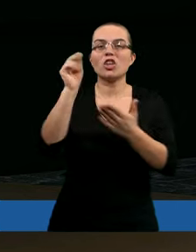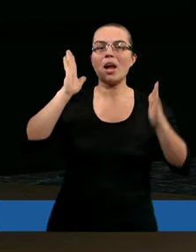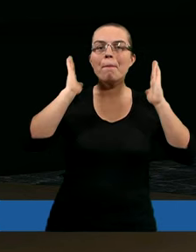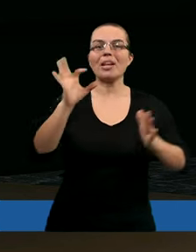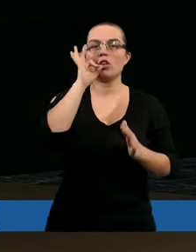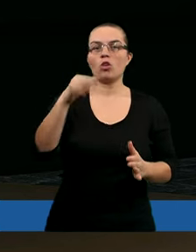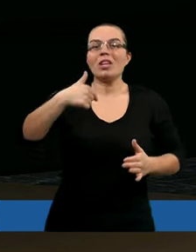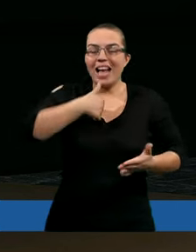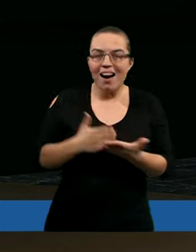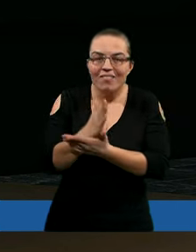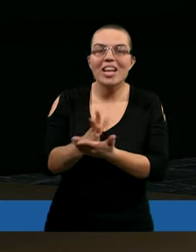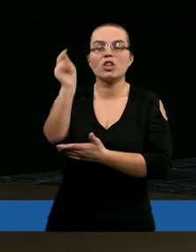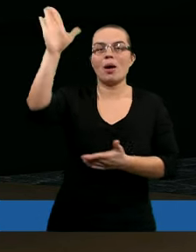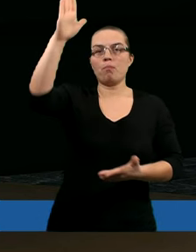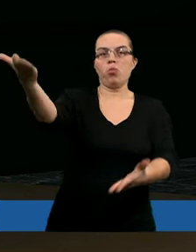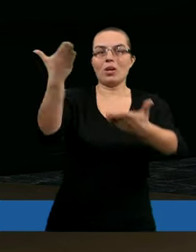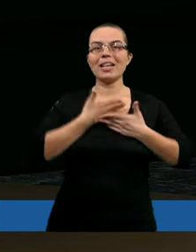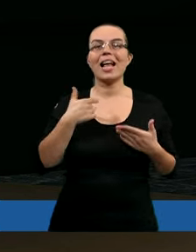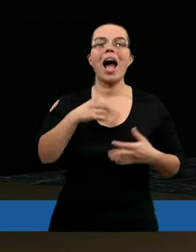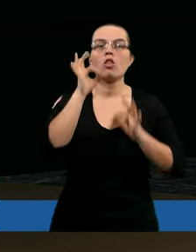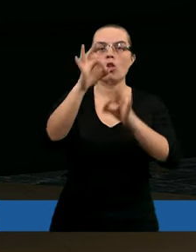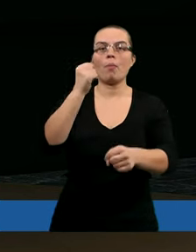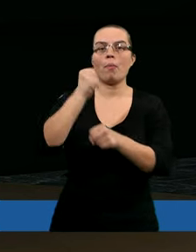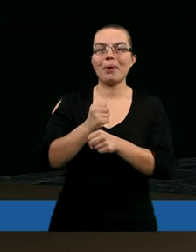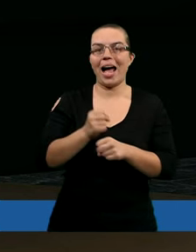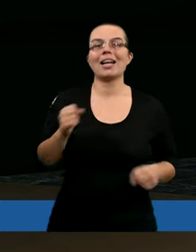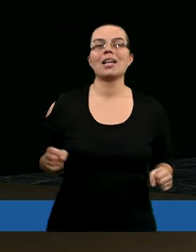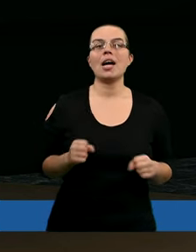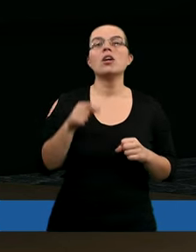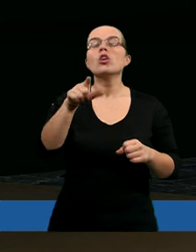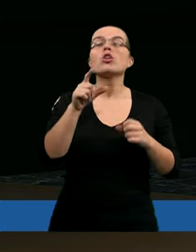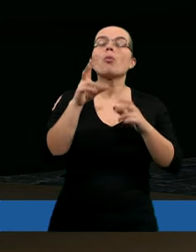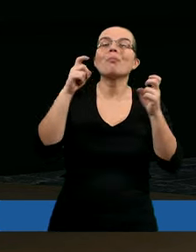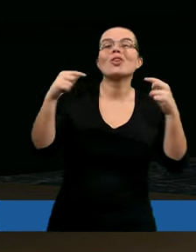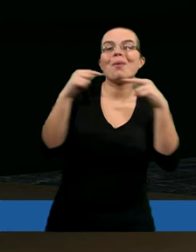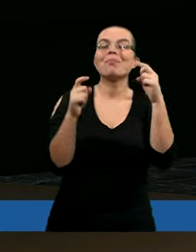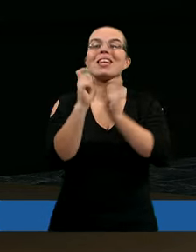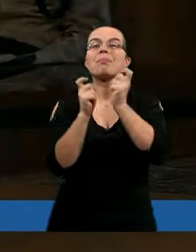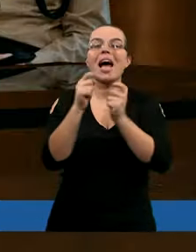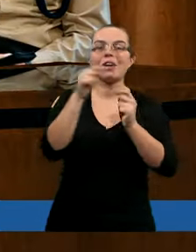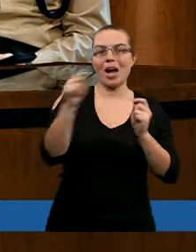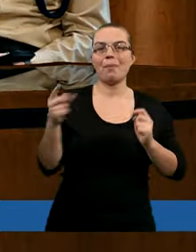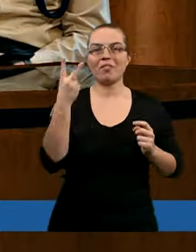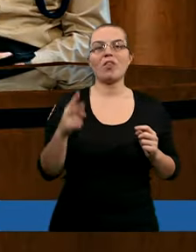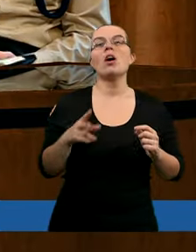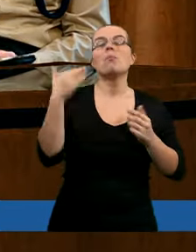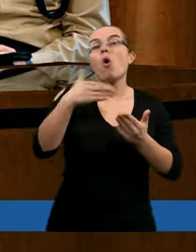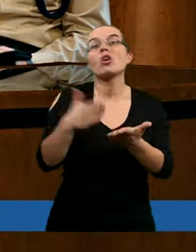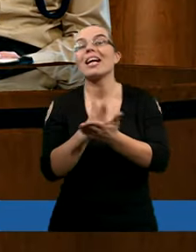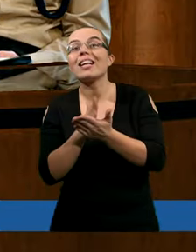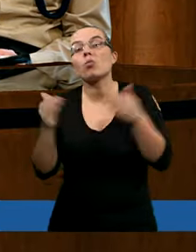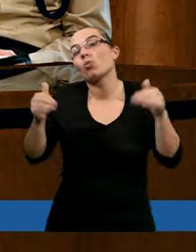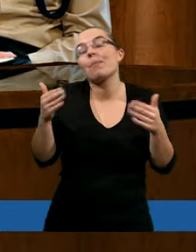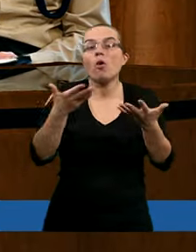dobrze, ja wierzę, że Bóg da mi lepszą pracę. I teraz tutaj tak mi się to trochę kłóci. Może niesłusznie, może